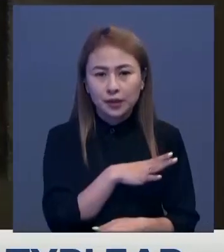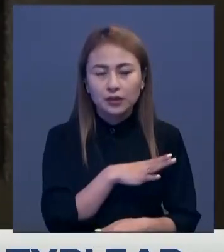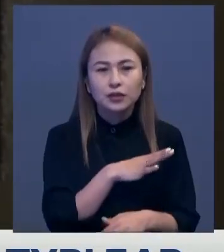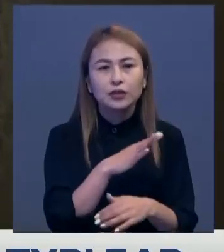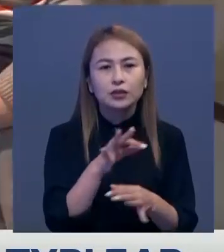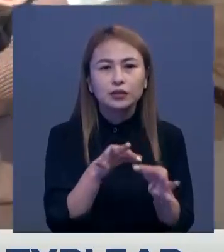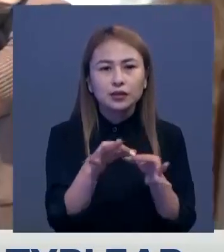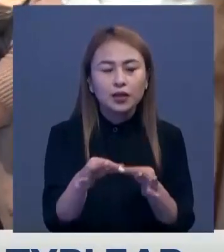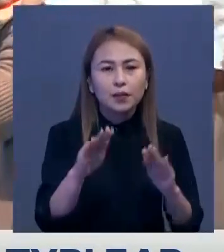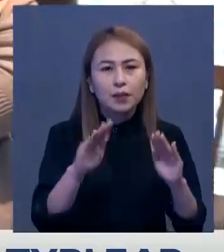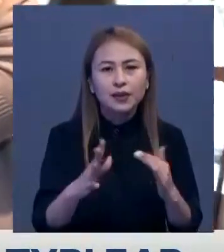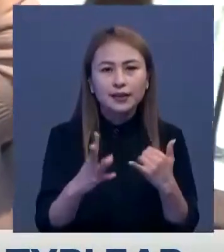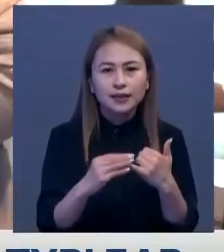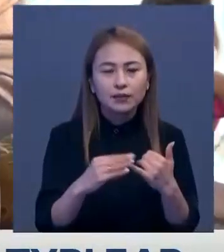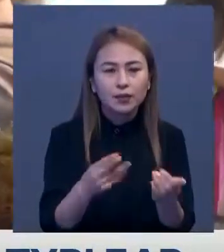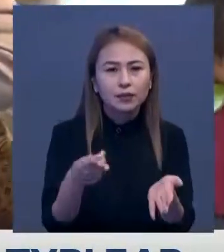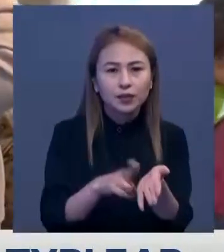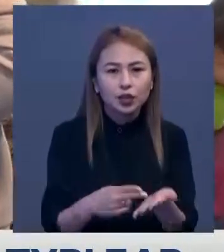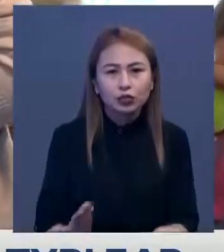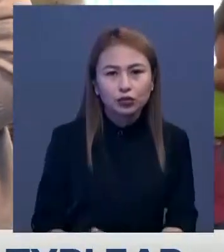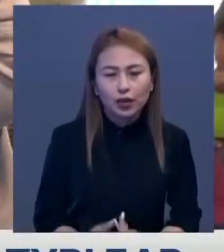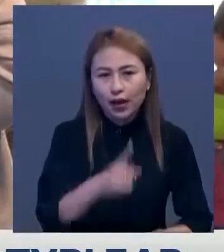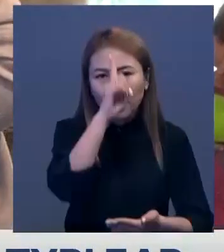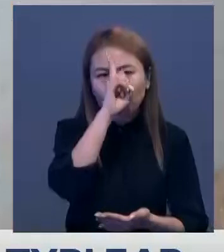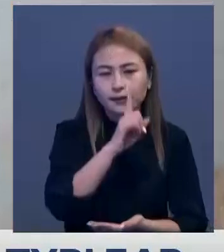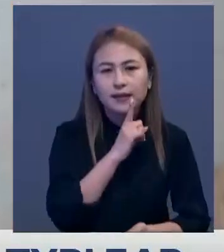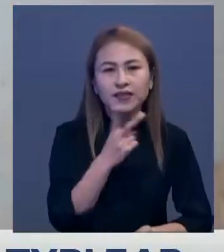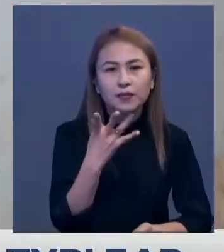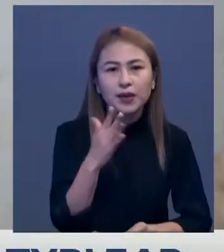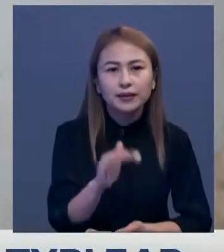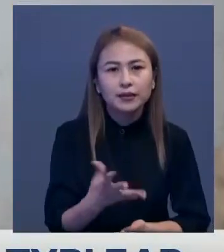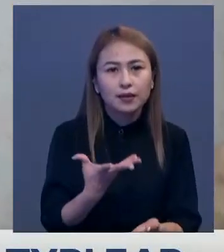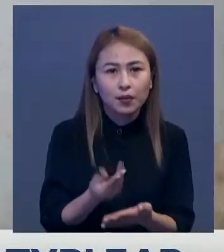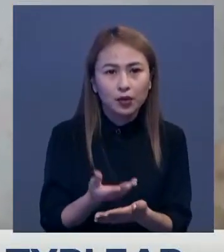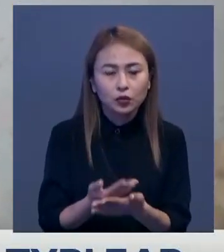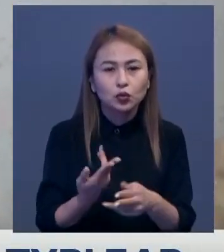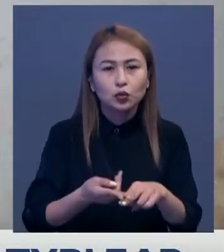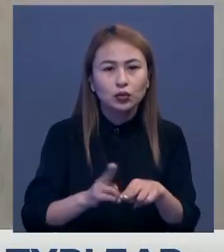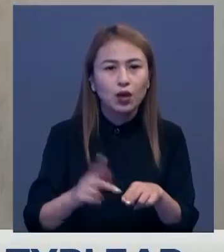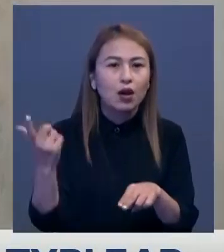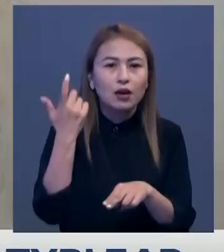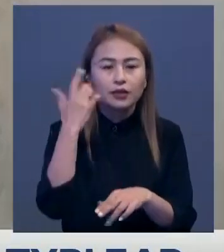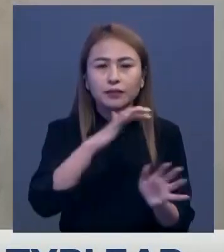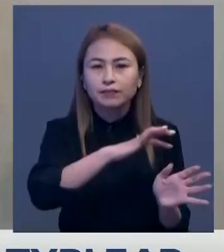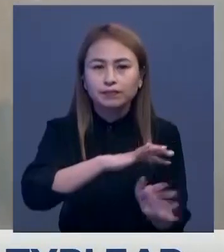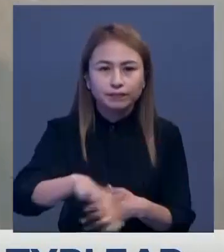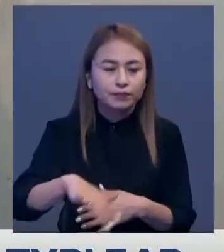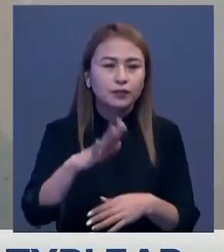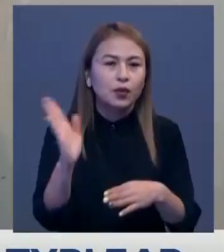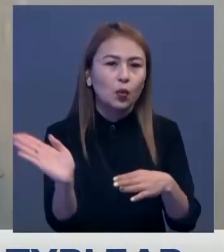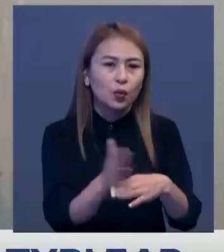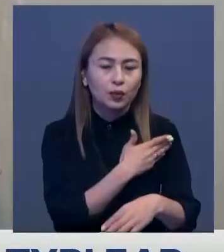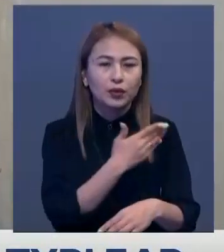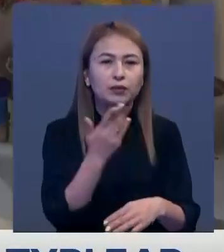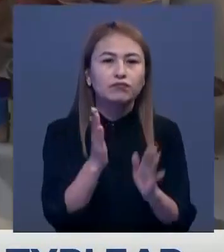шетіндегі шағын жерейді уақытшы паналы отыр. Айына 25 мін тенгет өлейдекен, оның өзін қожайындары шоғылара да босатуды